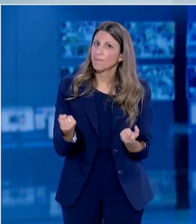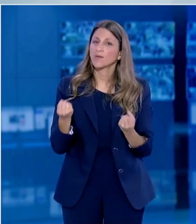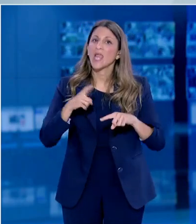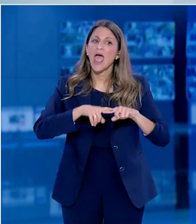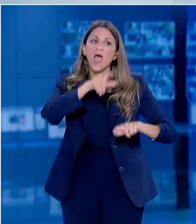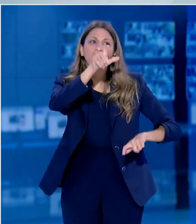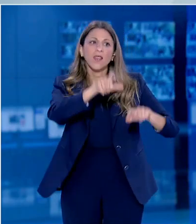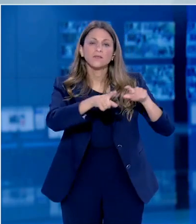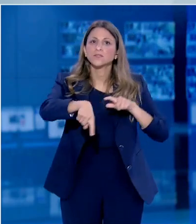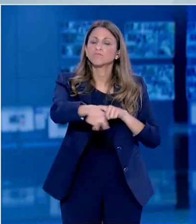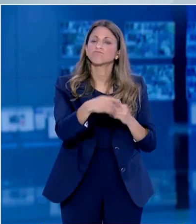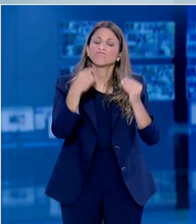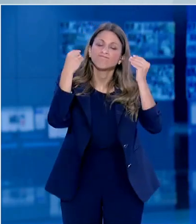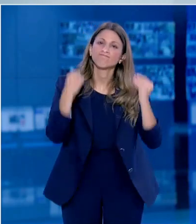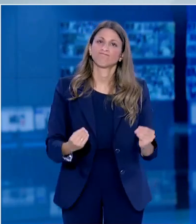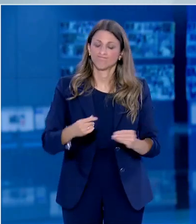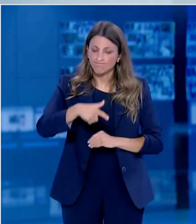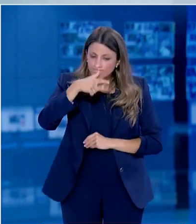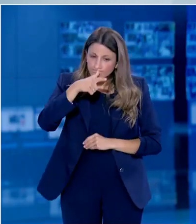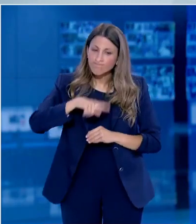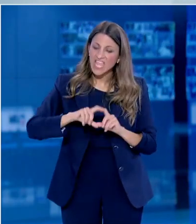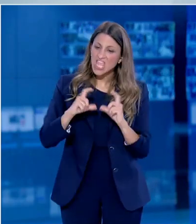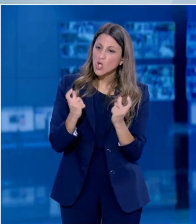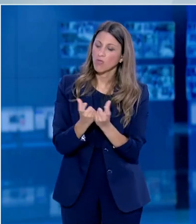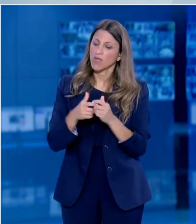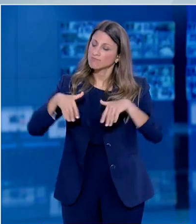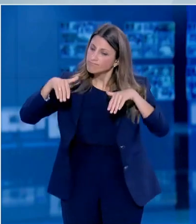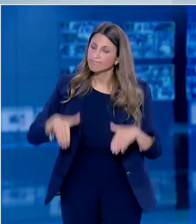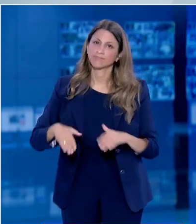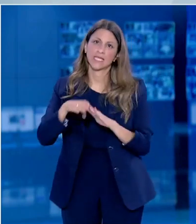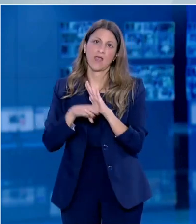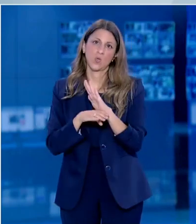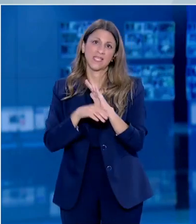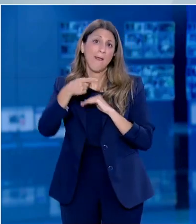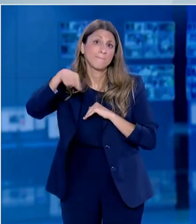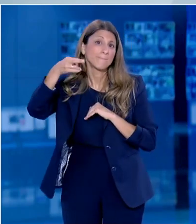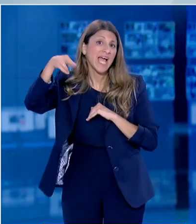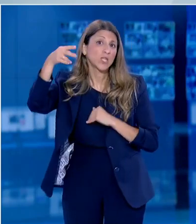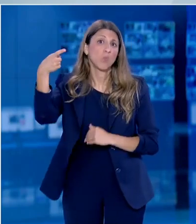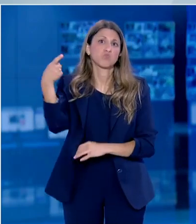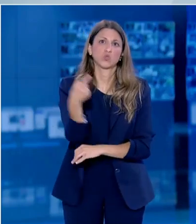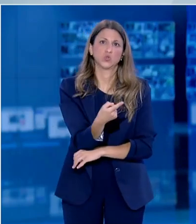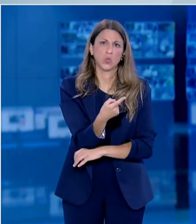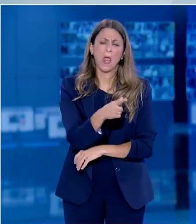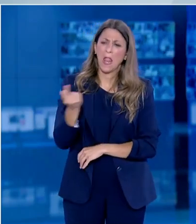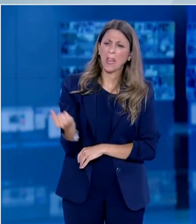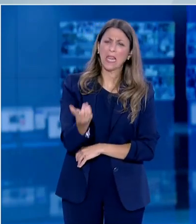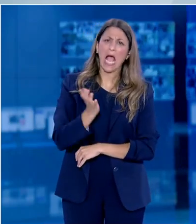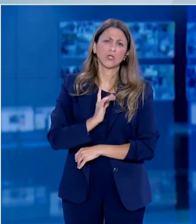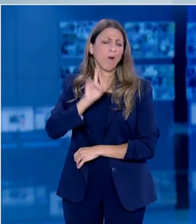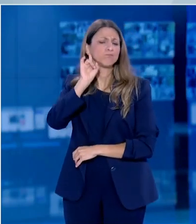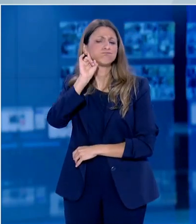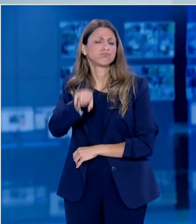Έλληνα πολίτη. Στον Έλληνα πολίτη που με την οικογένειά του πειθάρχησε συντριπτικά. Και οι λίγες ελάχιστες εικόνες που υπήρχαν